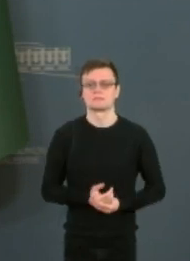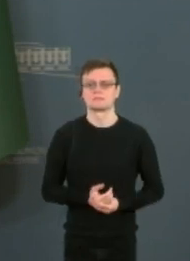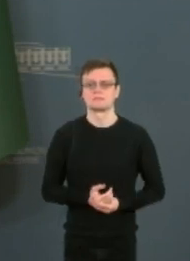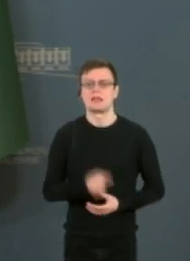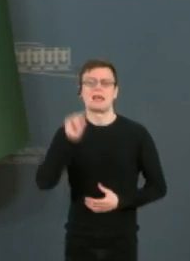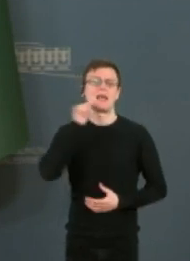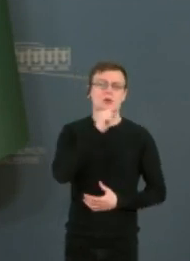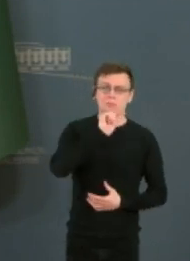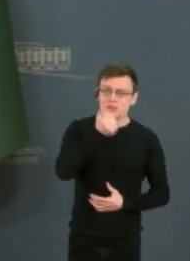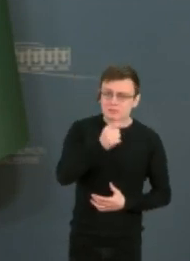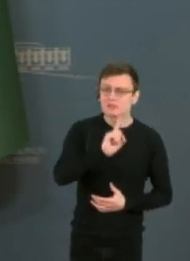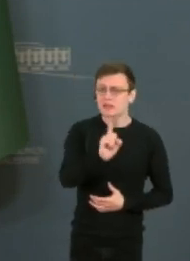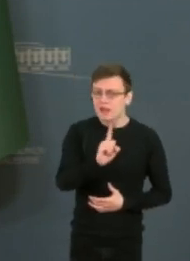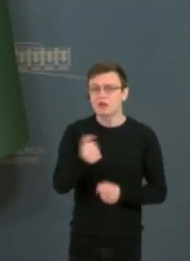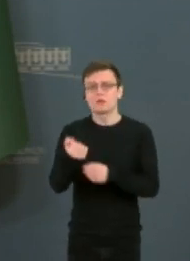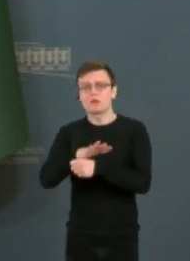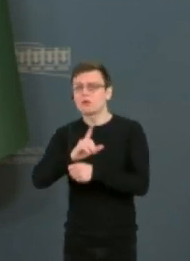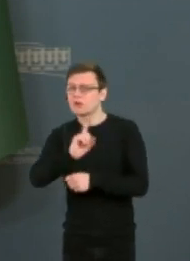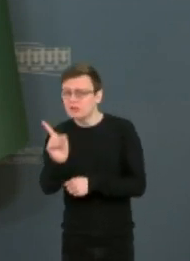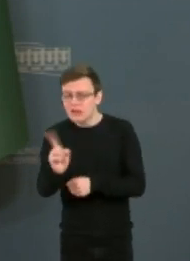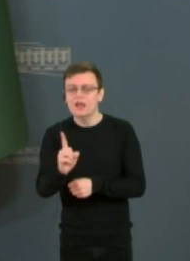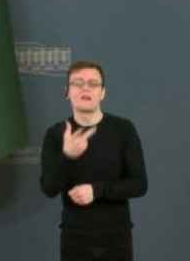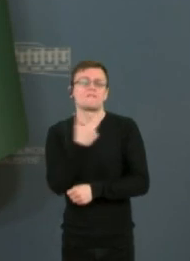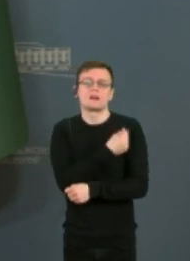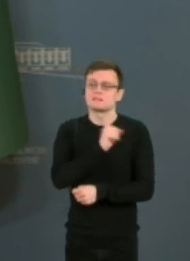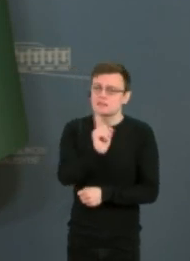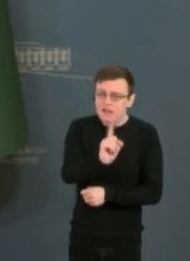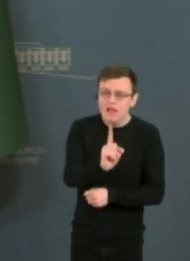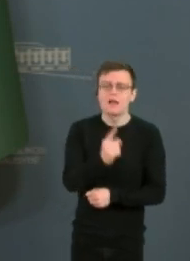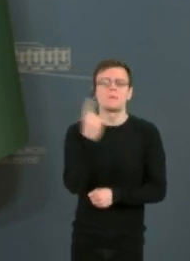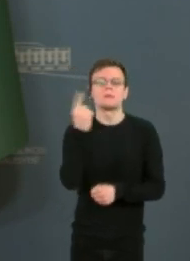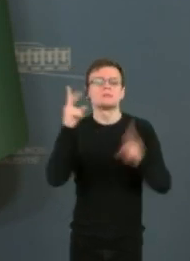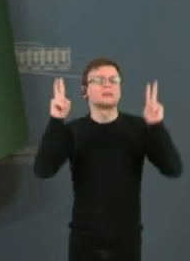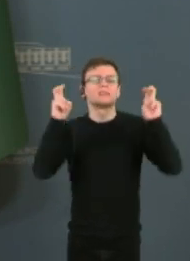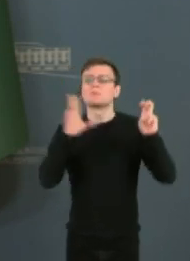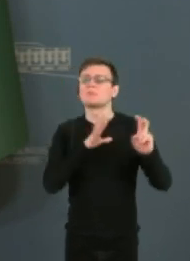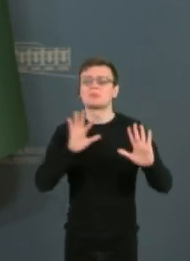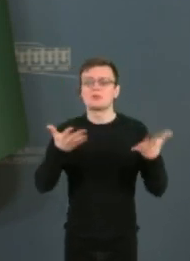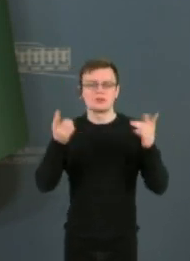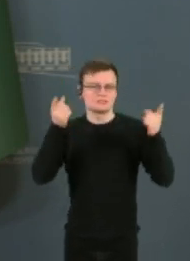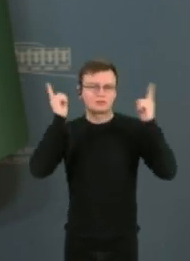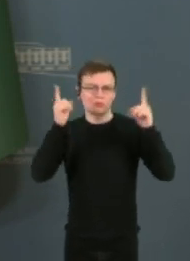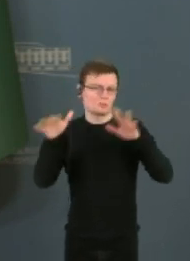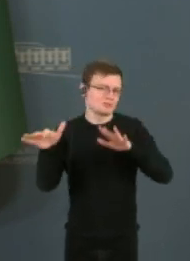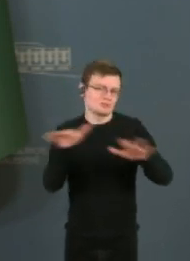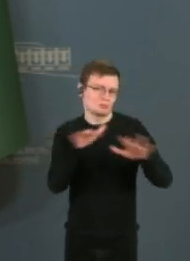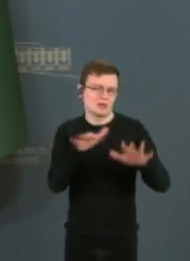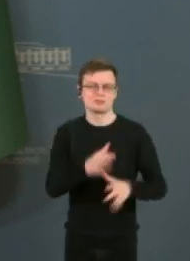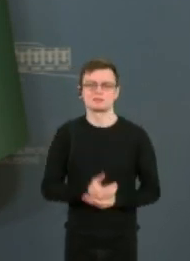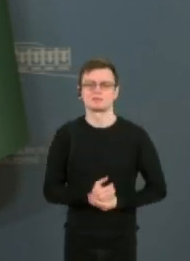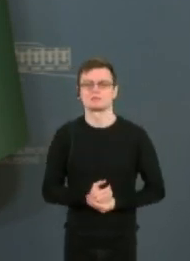ekonomikos, ne nuo pandemijos, ne nuo vakcinacijos, o būtent nuo saugumo situacijos ir nuo to, kas mus